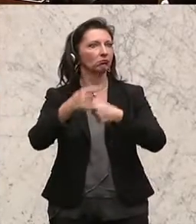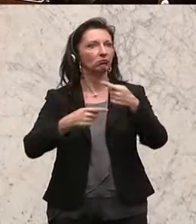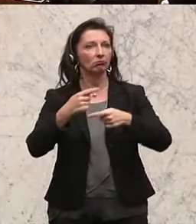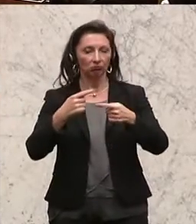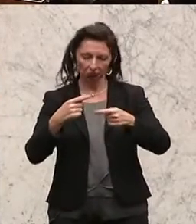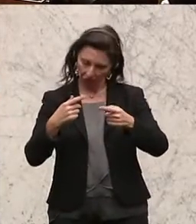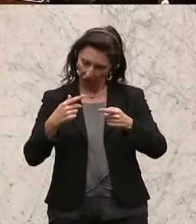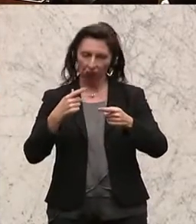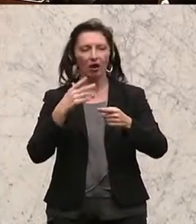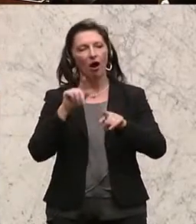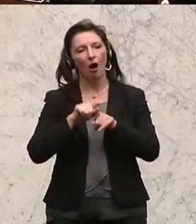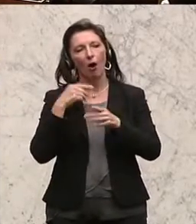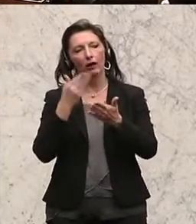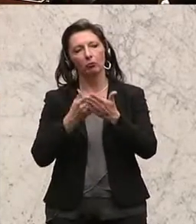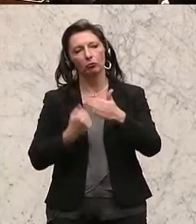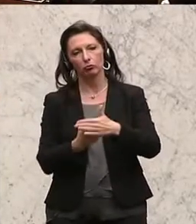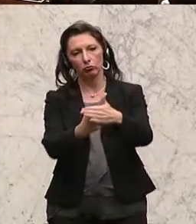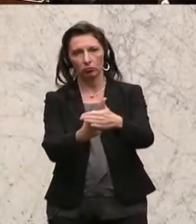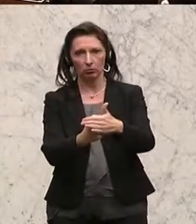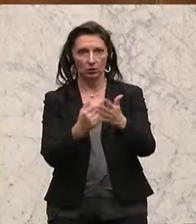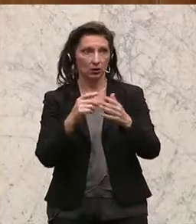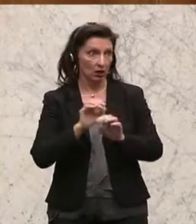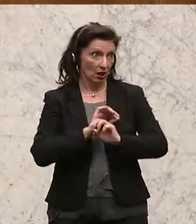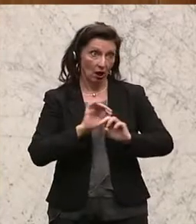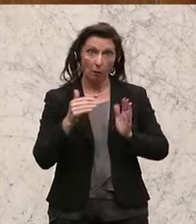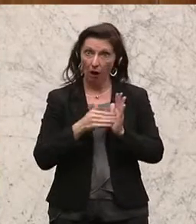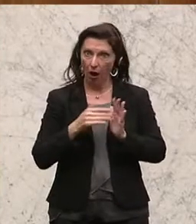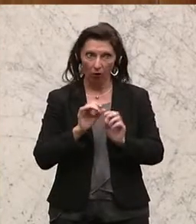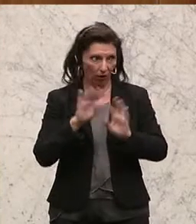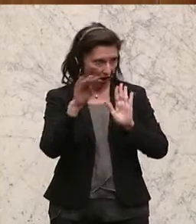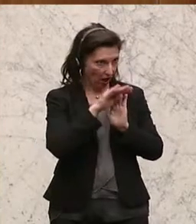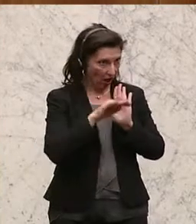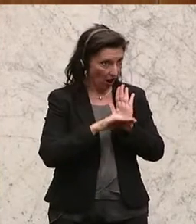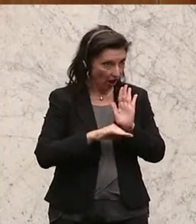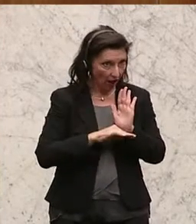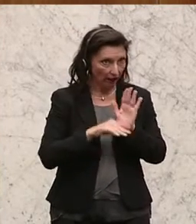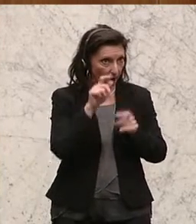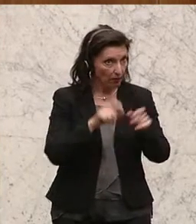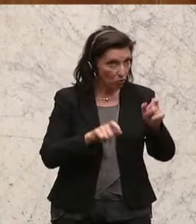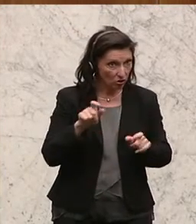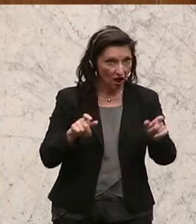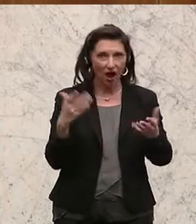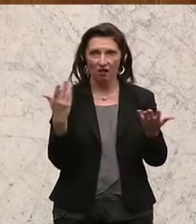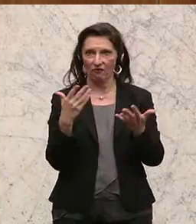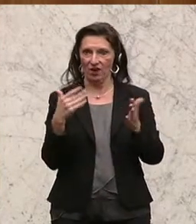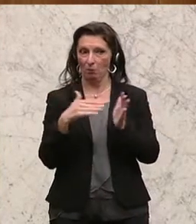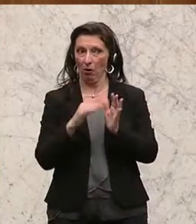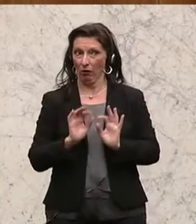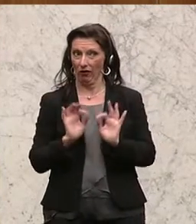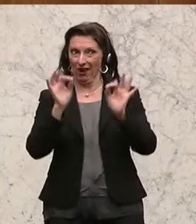klare Regeln der Personalausstattung, was muss an Qualität sichergestellt werden. Wir haben